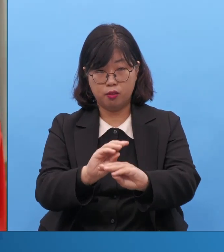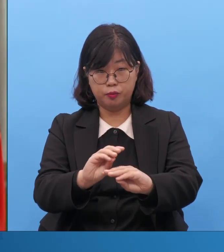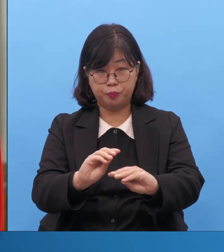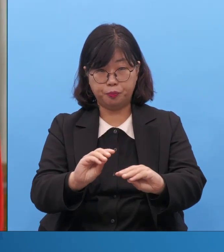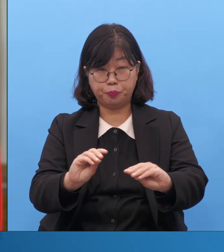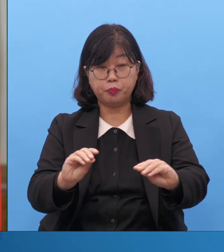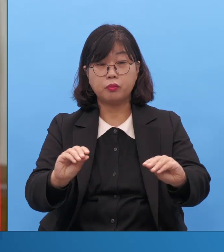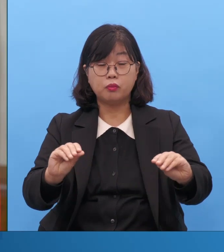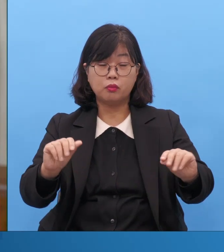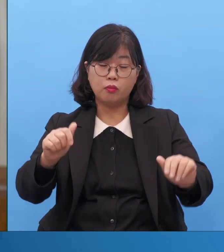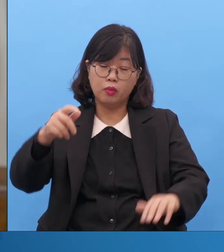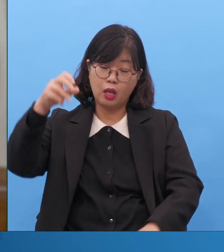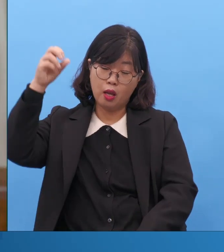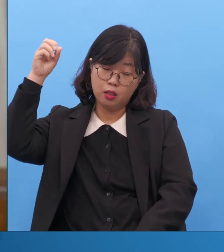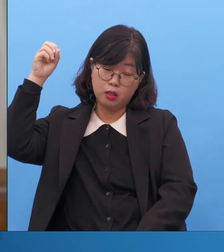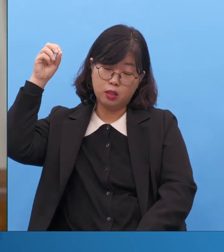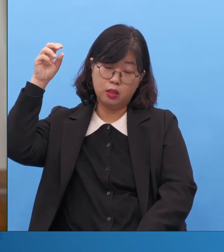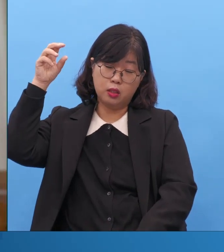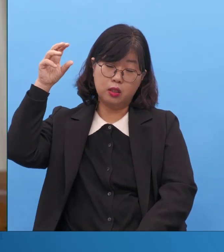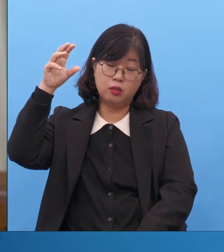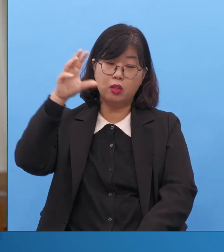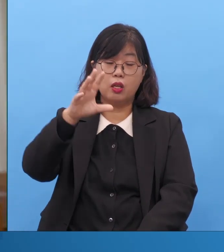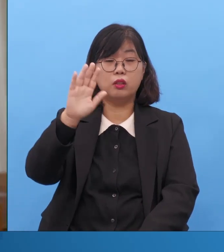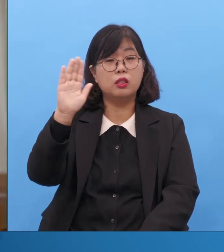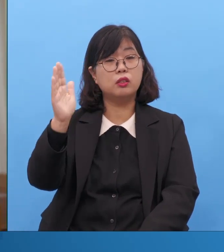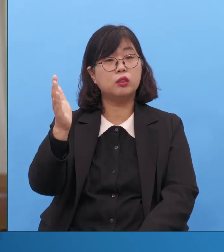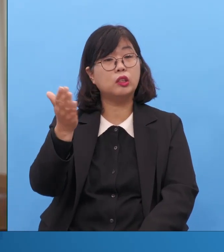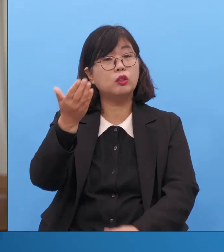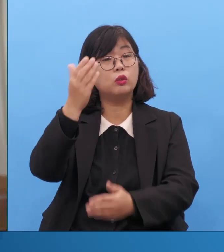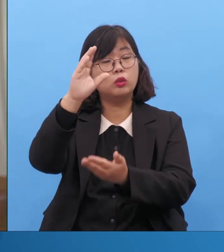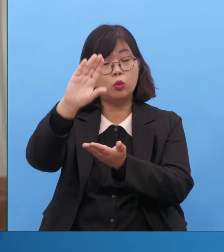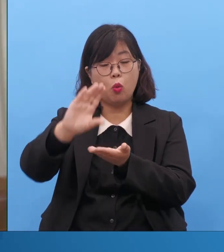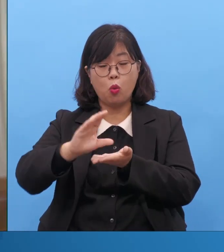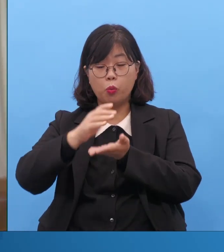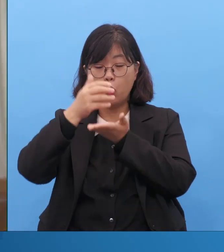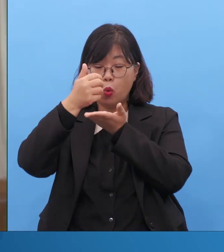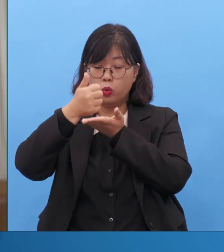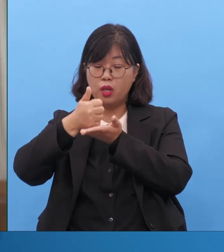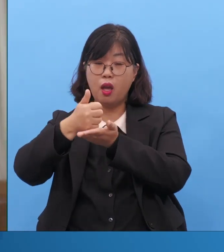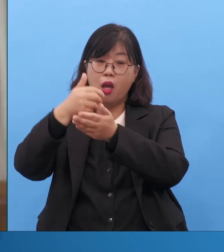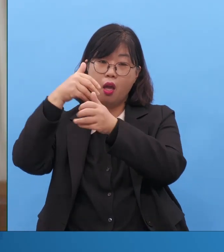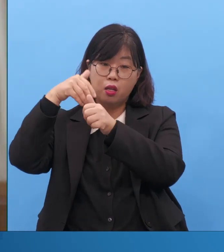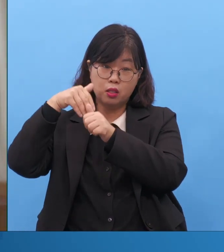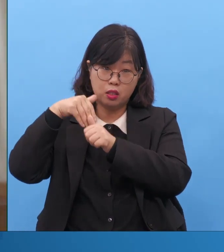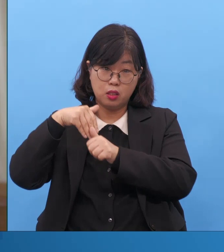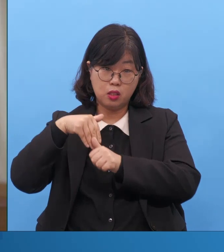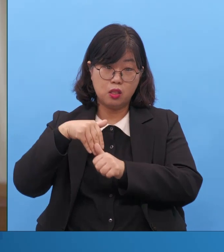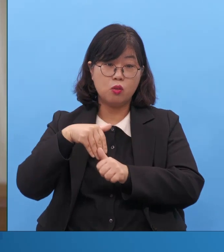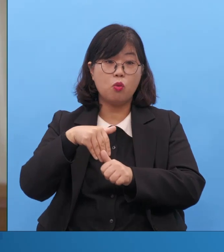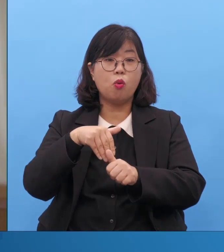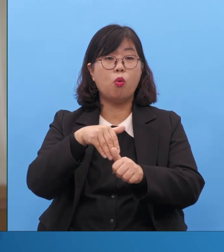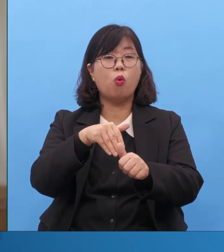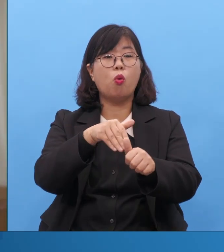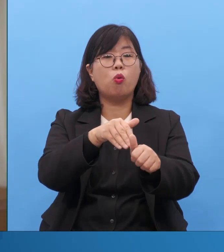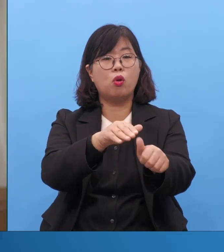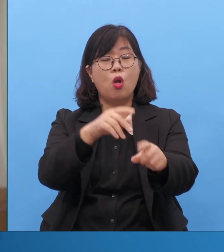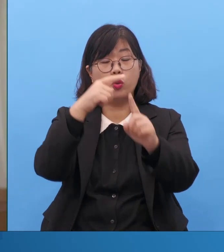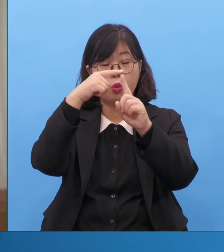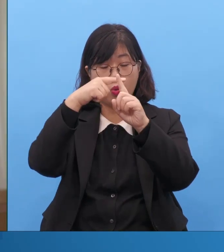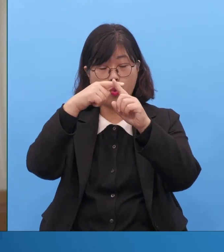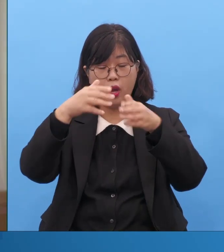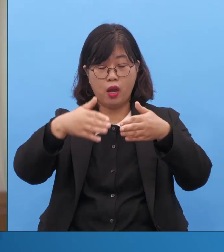이때 신들이 쓰고 오래를 짓고